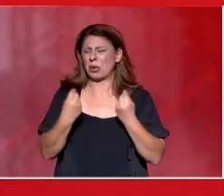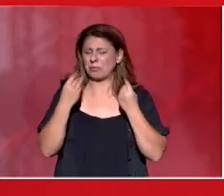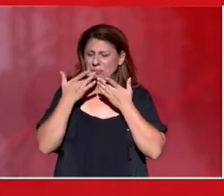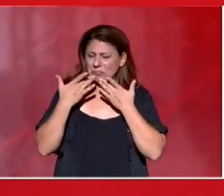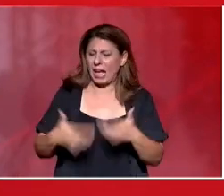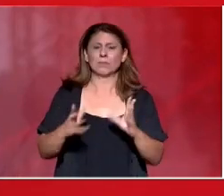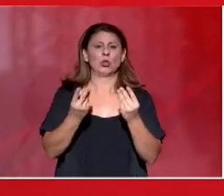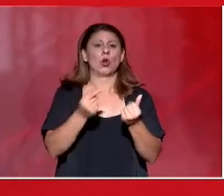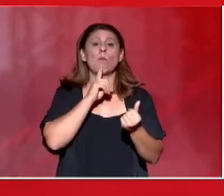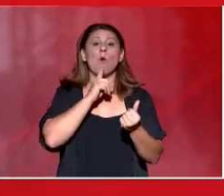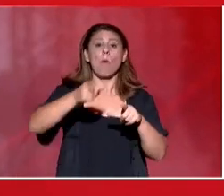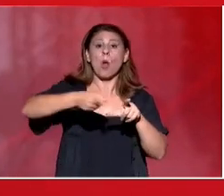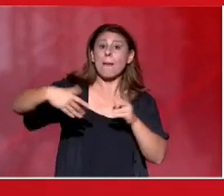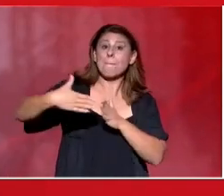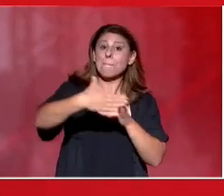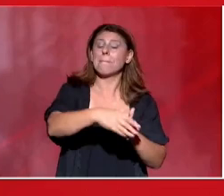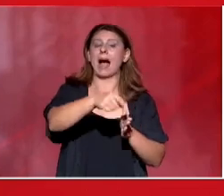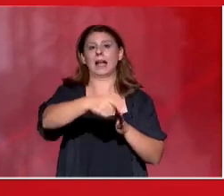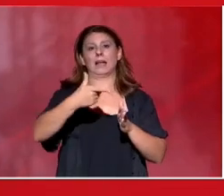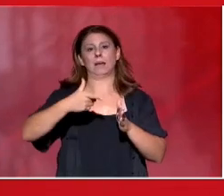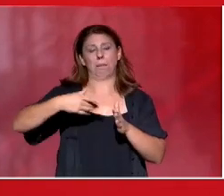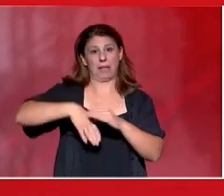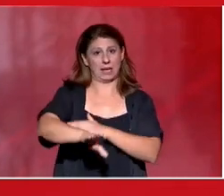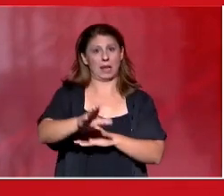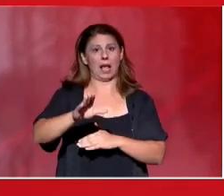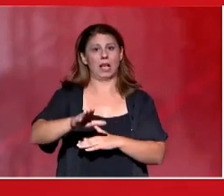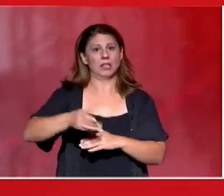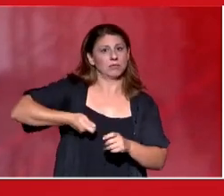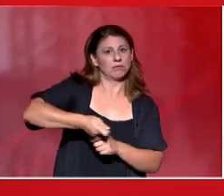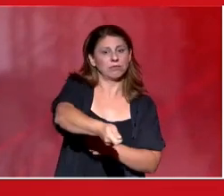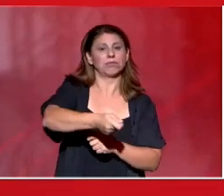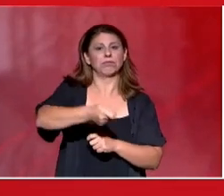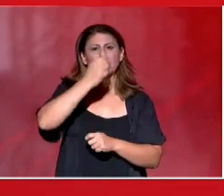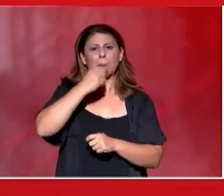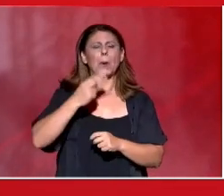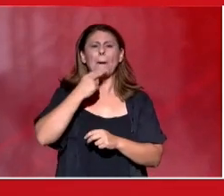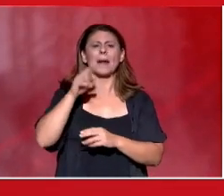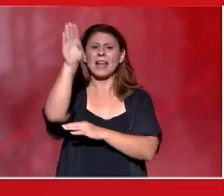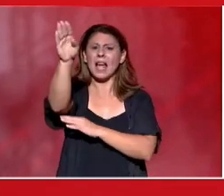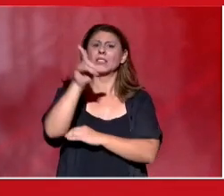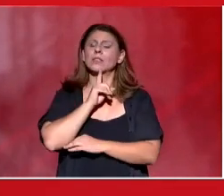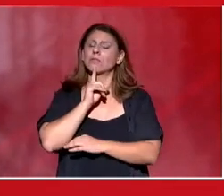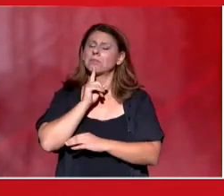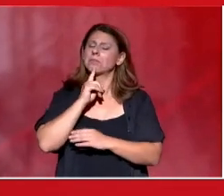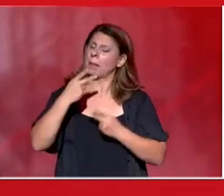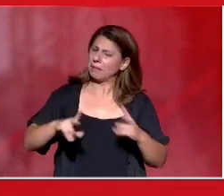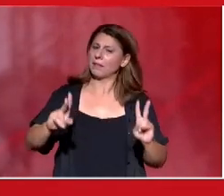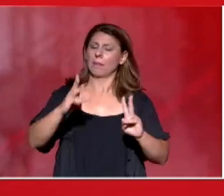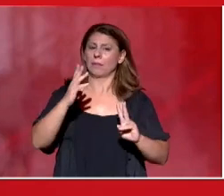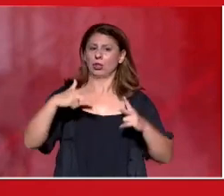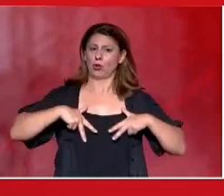αφαιρείται από το μαχαίρι να ζει με του κράτους την ανοχή, να κακοποιείται βάναυσα όπως